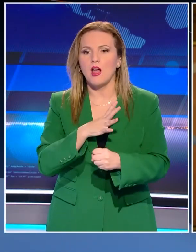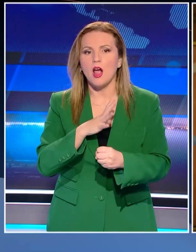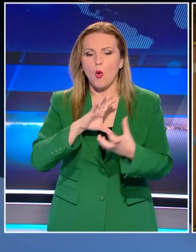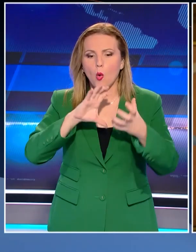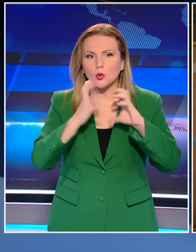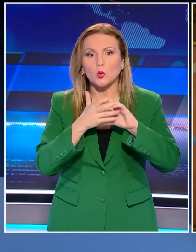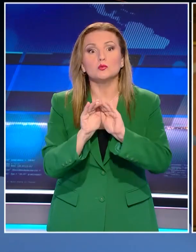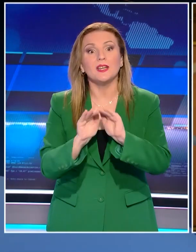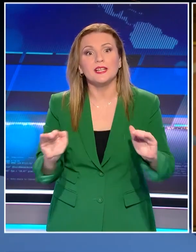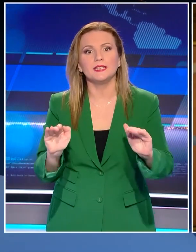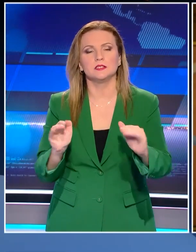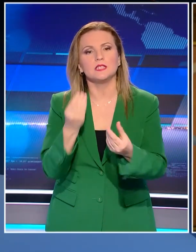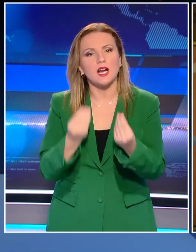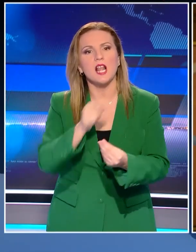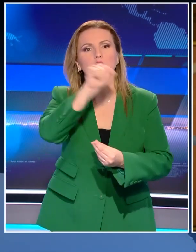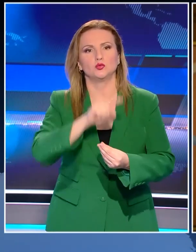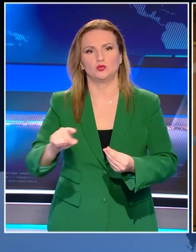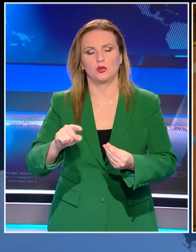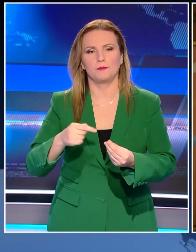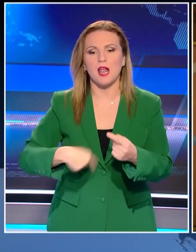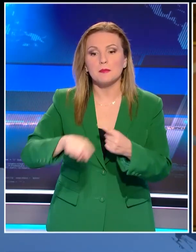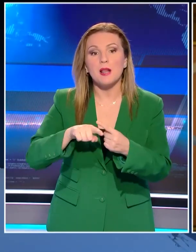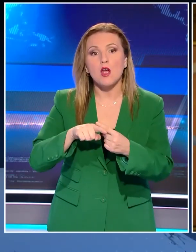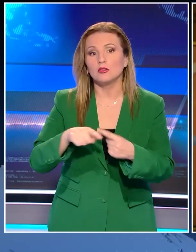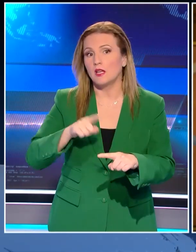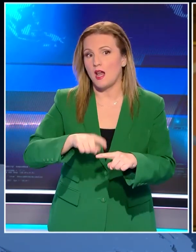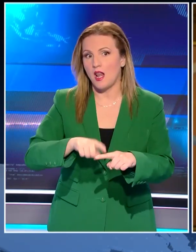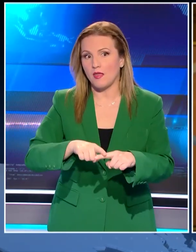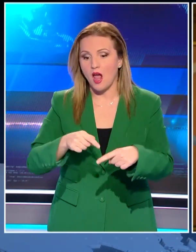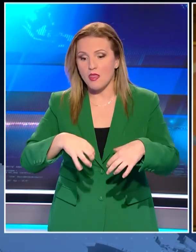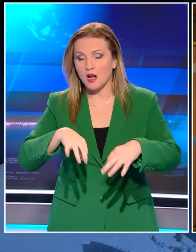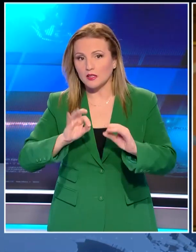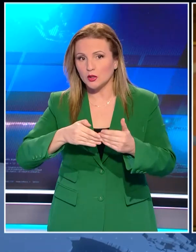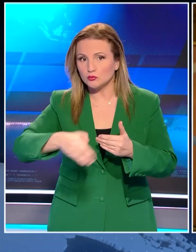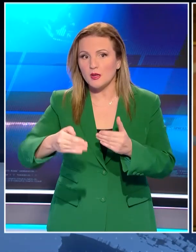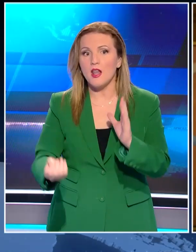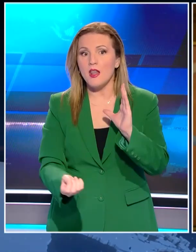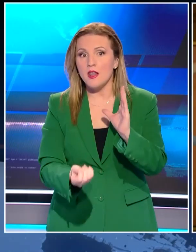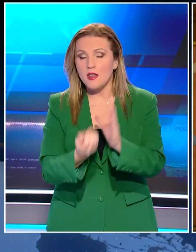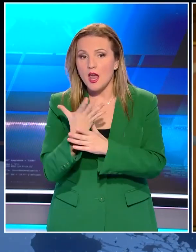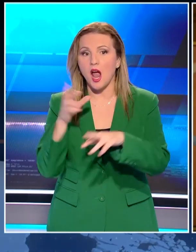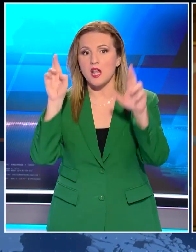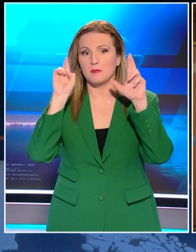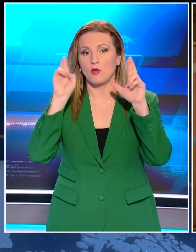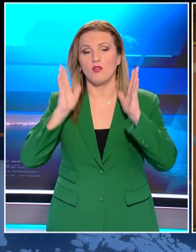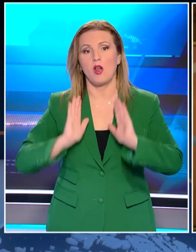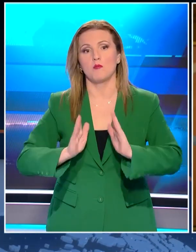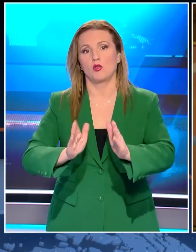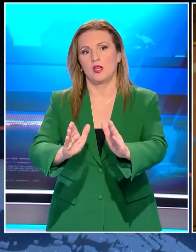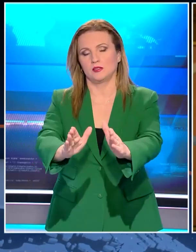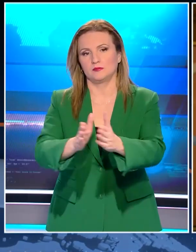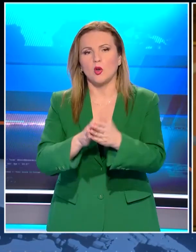ειρήνη και ευημερία. Και να γίνει για την πατρίδα μας το εφαλτήριο μιας νέας ελπιδοφόρας πορείας.